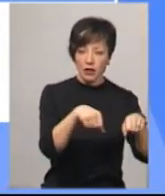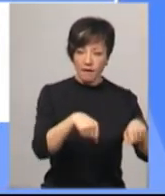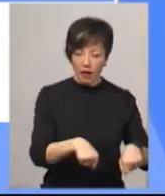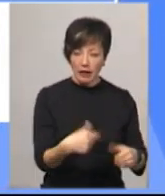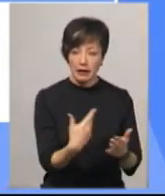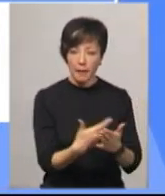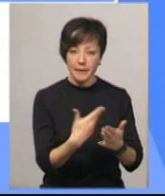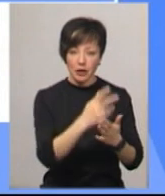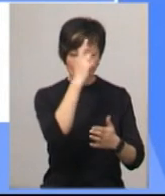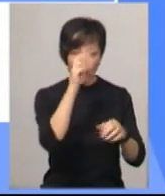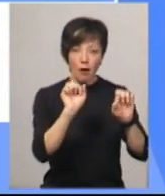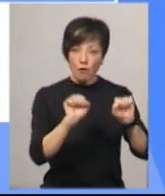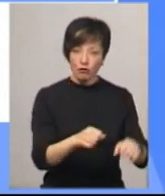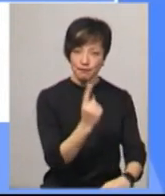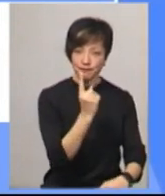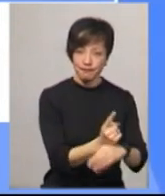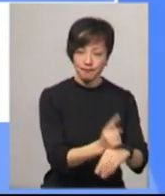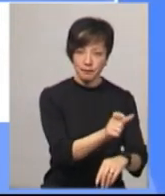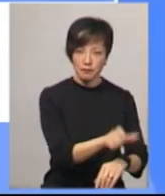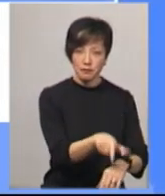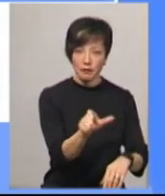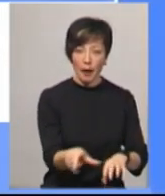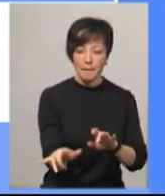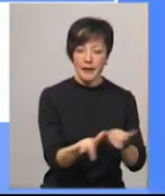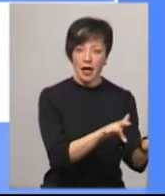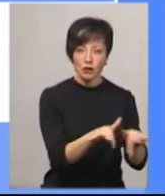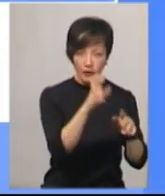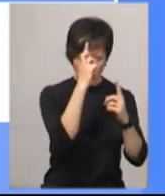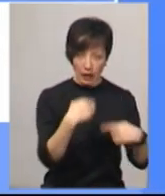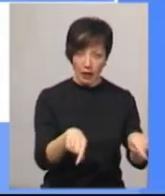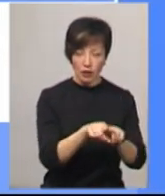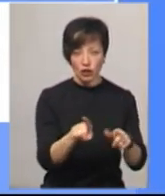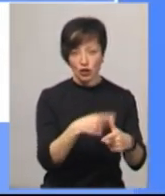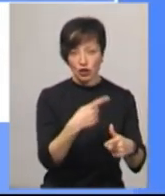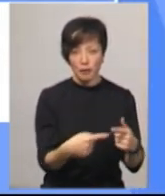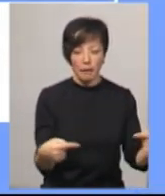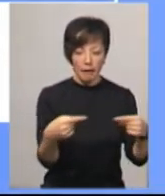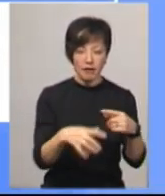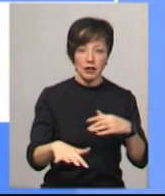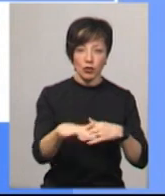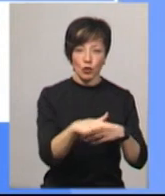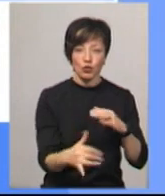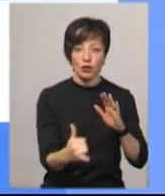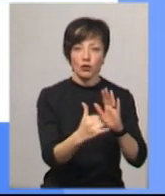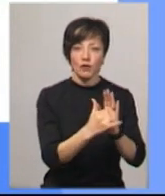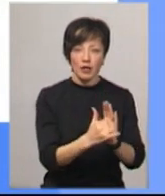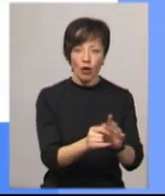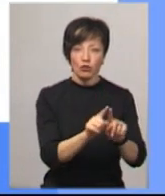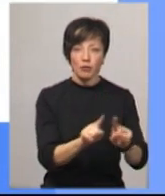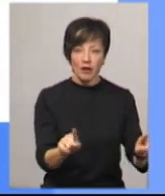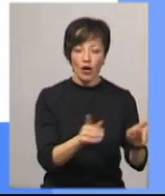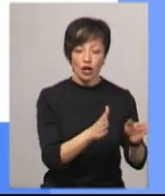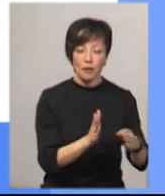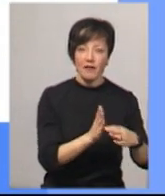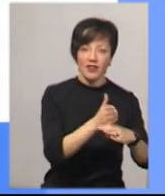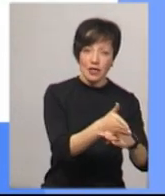Наприклад, держава може заборонити громадянам пересуватися країною чи певною її територією, встановити особливий режим в'їзду та